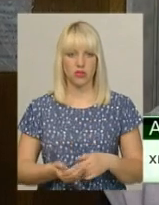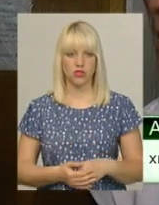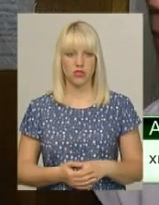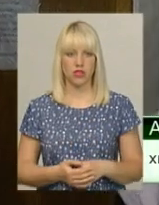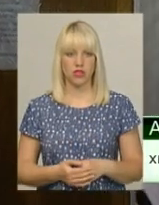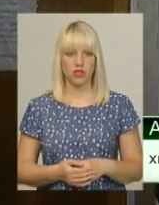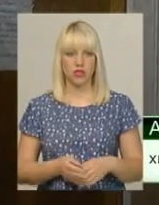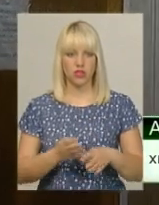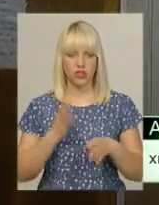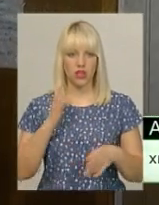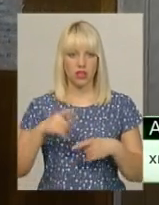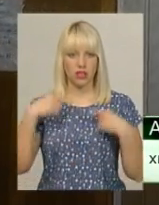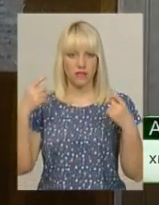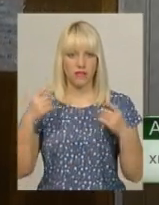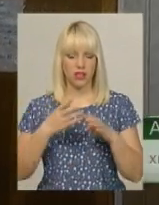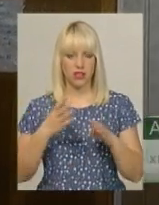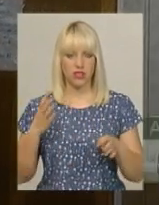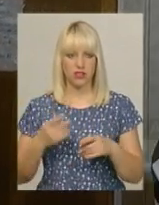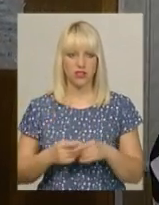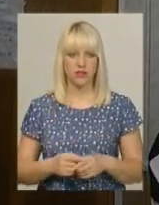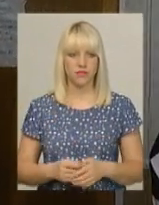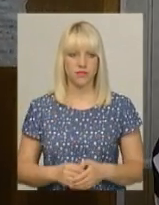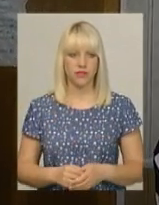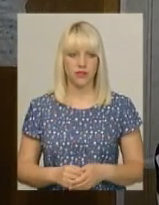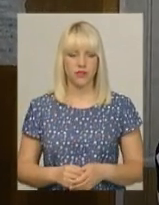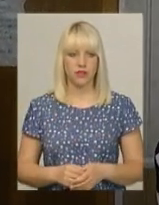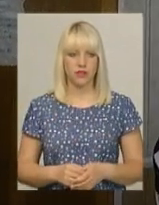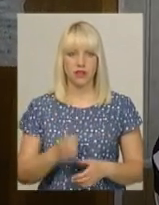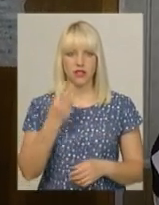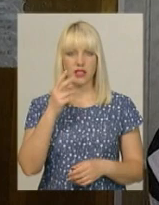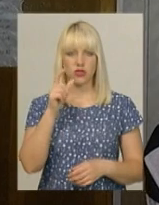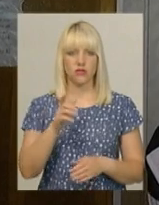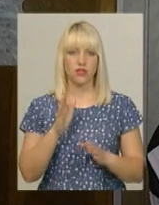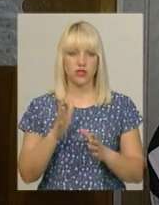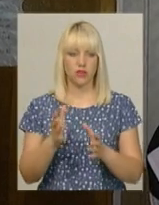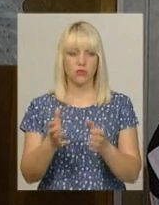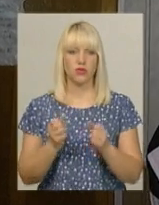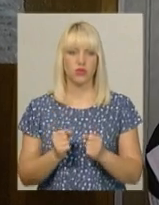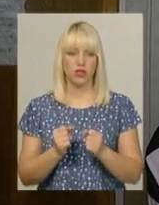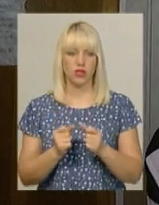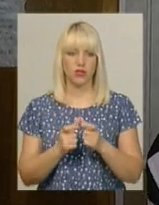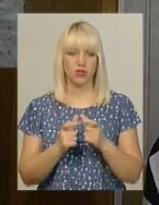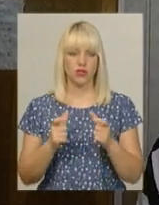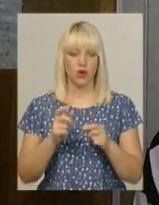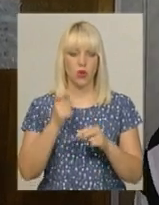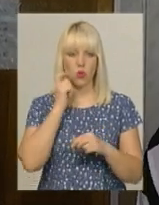Трошки величенькі, тому що не співаємо. Получається на нас чоловік, який отримає на нас паспорт український.